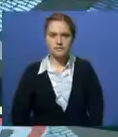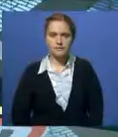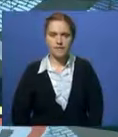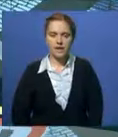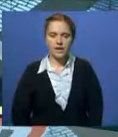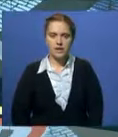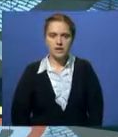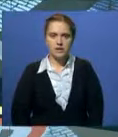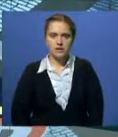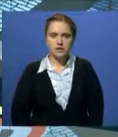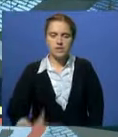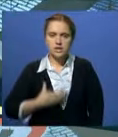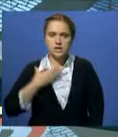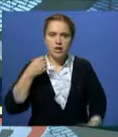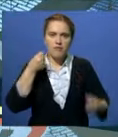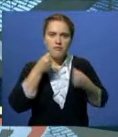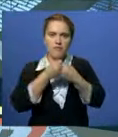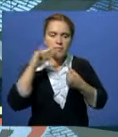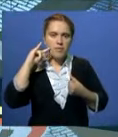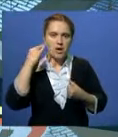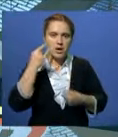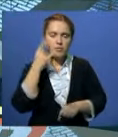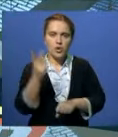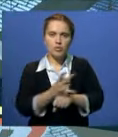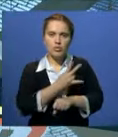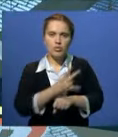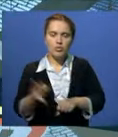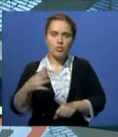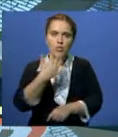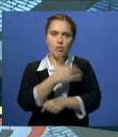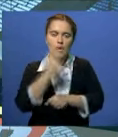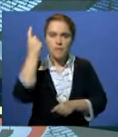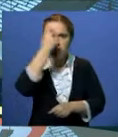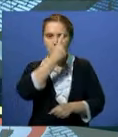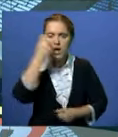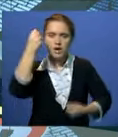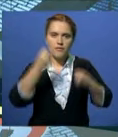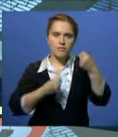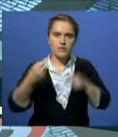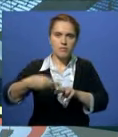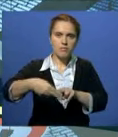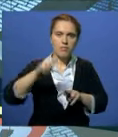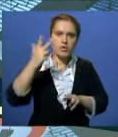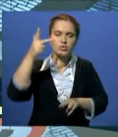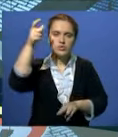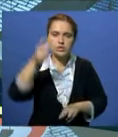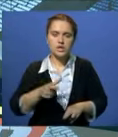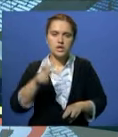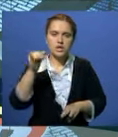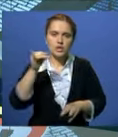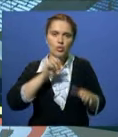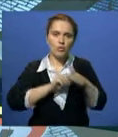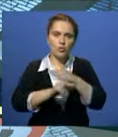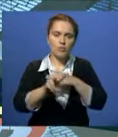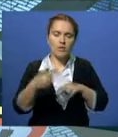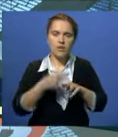Страшная авария в Павлодаре. Сегодня ночью на одной из заживленных улиц пьяный водитель насмерть сбил трех пешеходов и скрылся с места преступления,